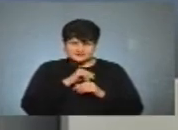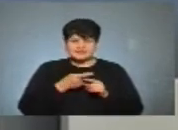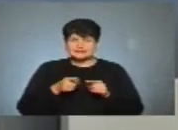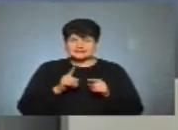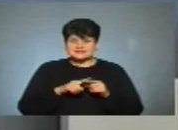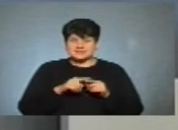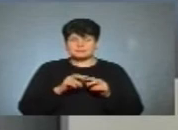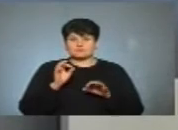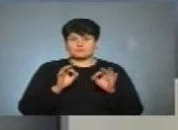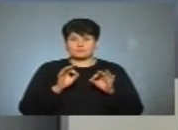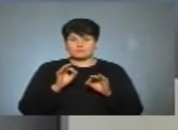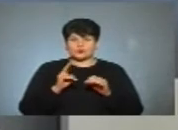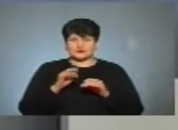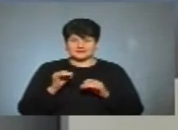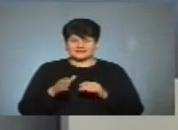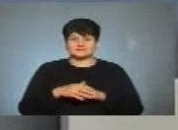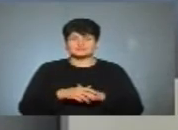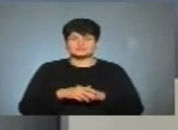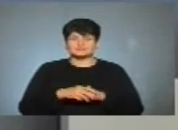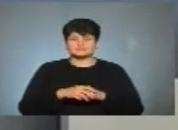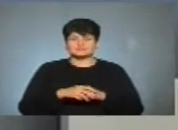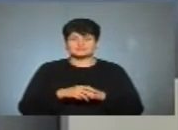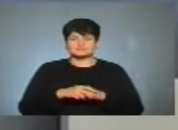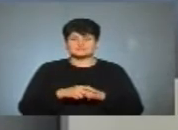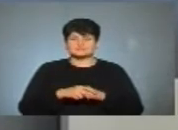похибка. Коротка відповідна. Так. Але?